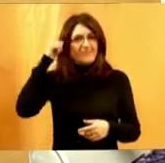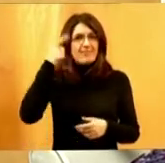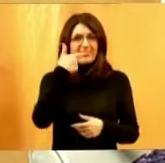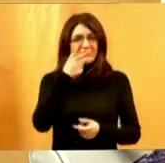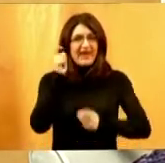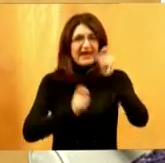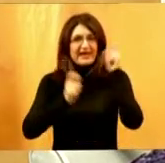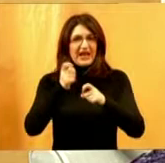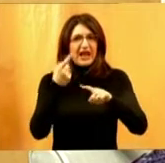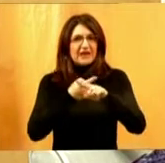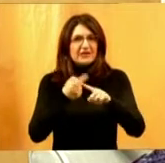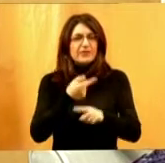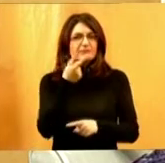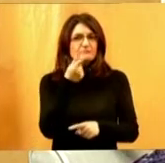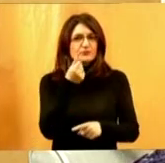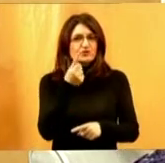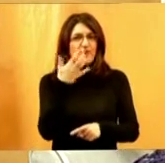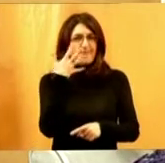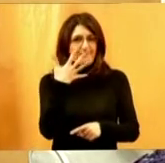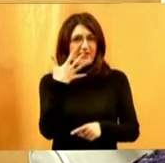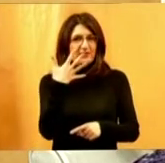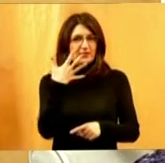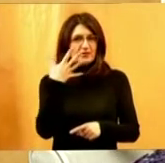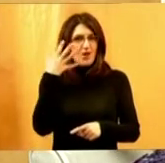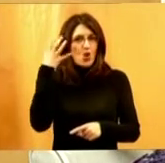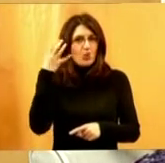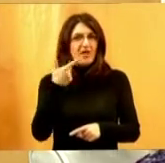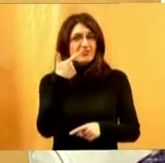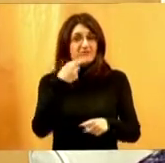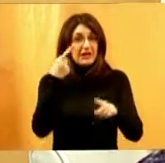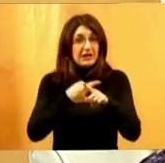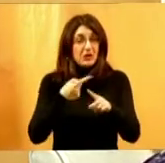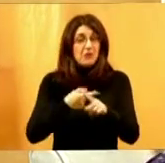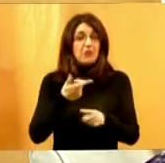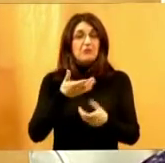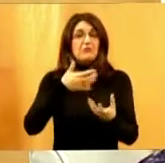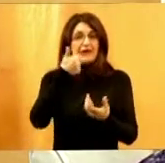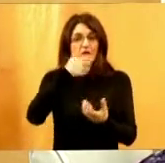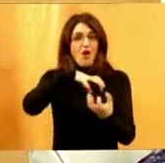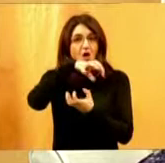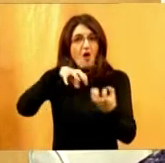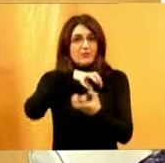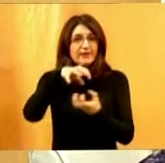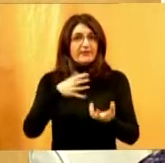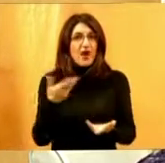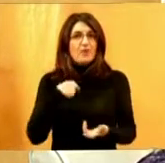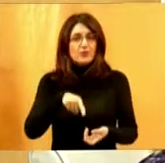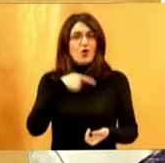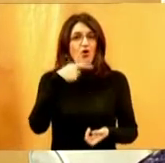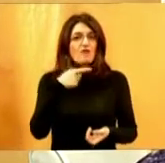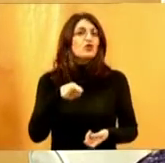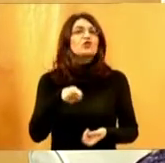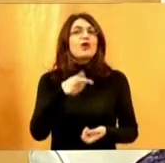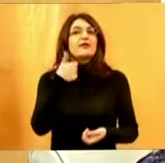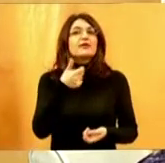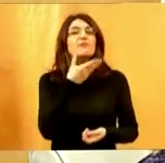krumpira kupe za pet kuna, pa dvije kile krumpira za jednu obitelj, po ovome kako mi govorimo o krumpiru, bi